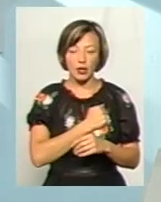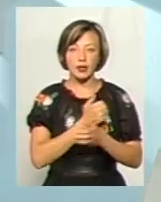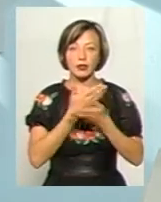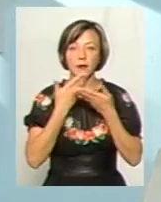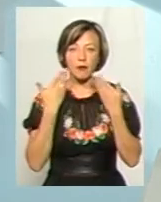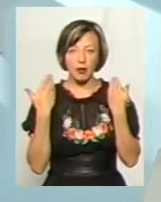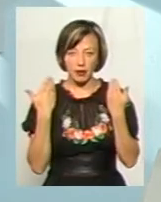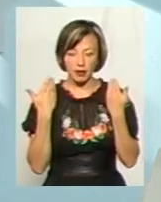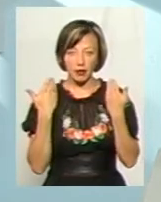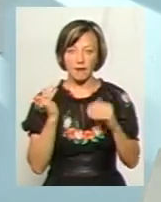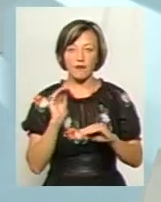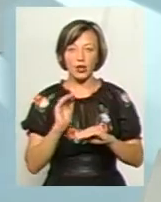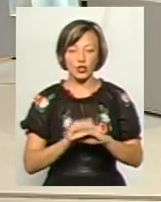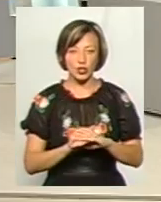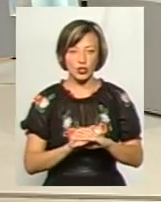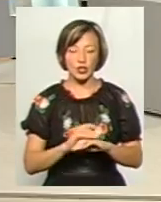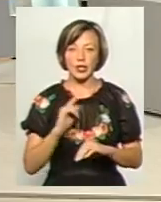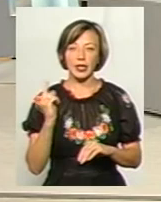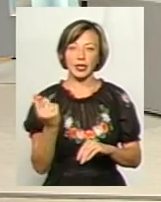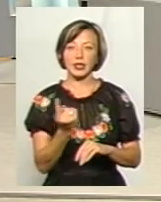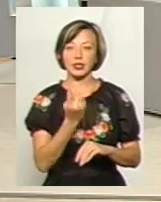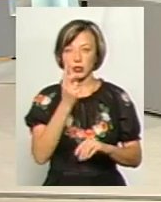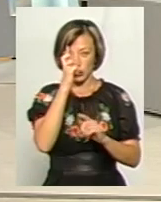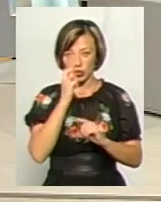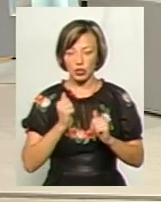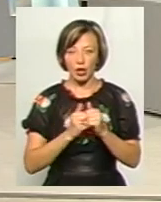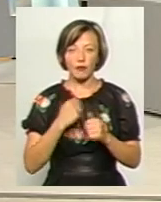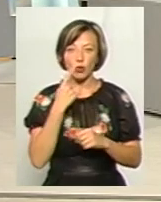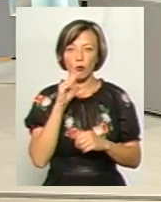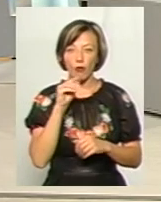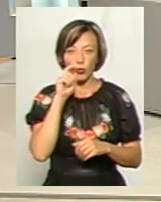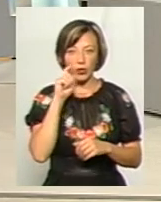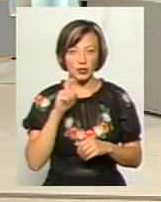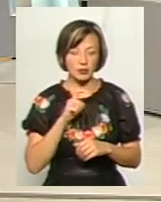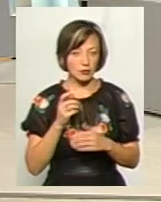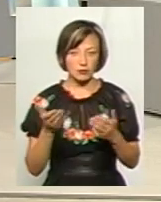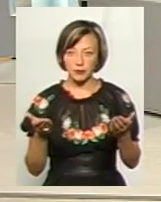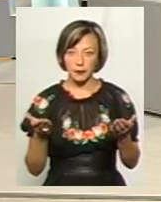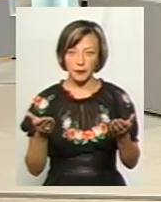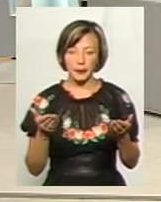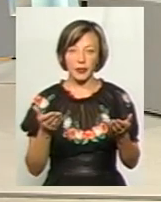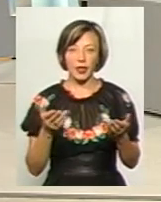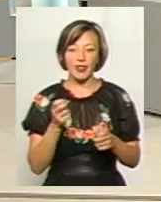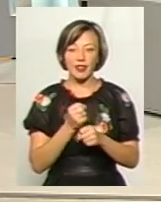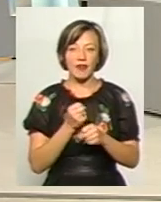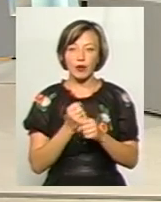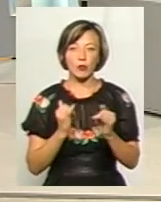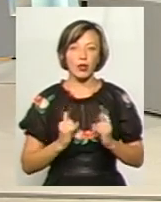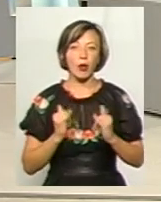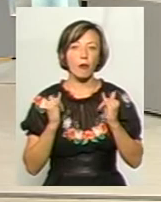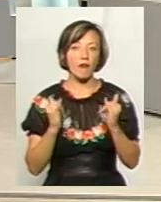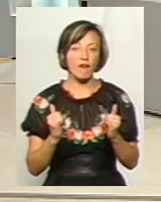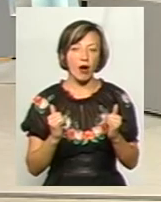немає фактично єдиної державної мови української. До неї не вироблена повага,